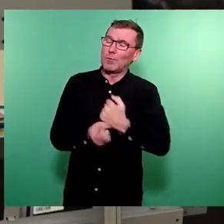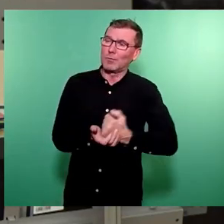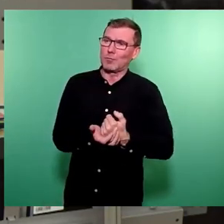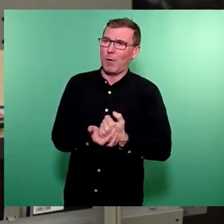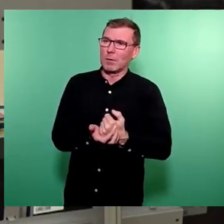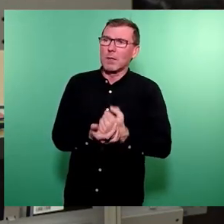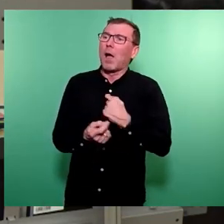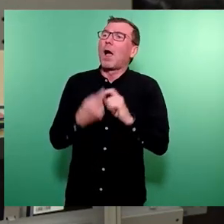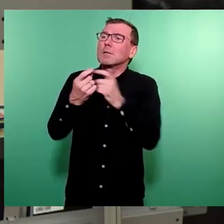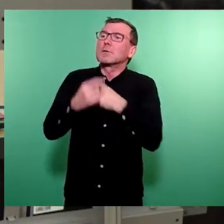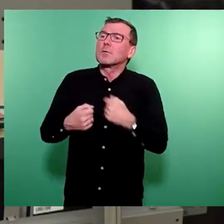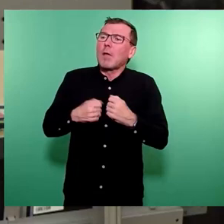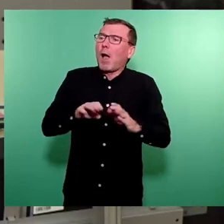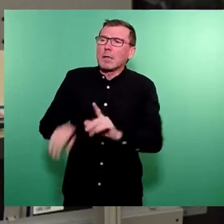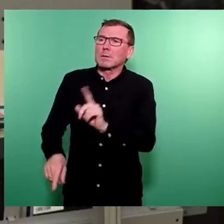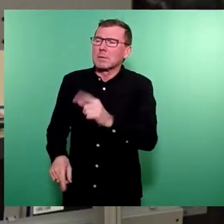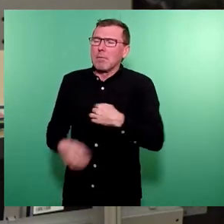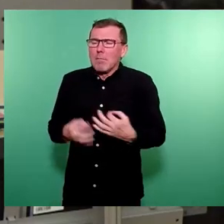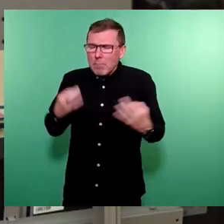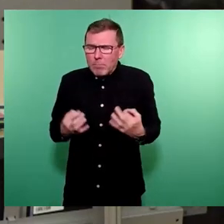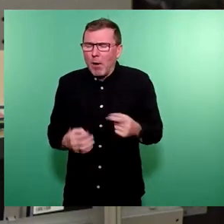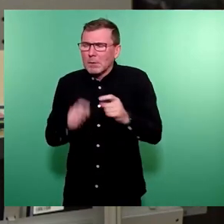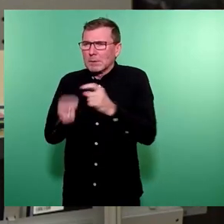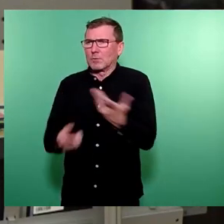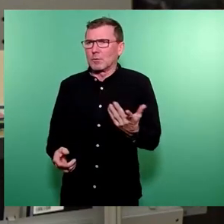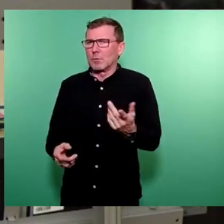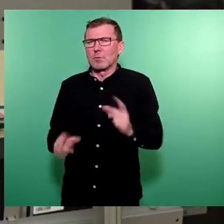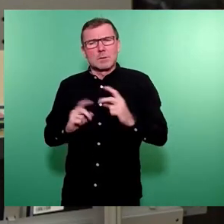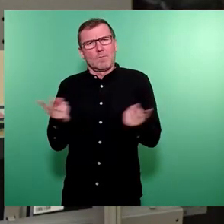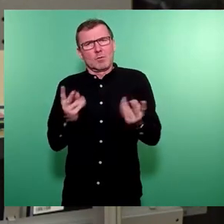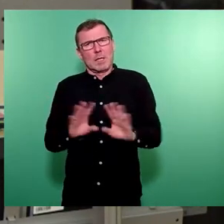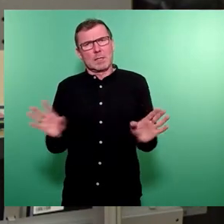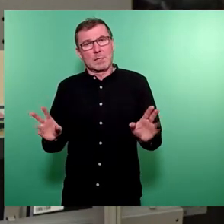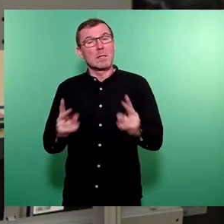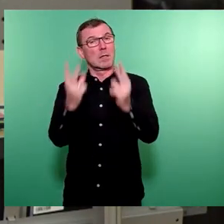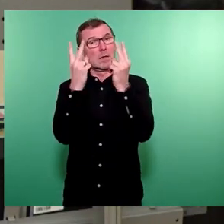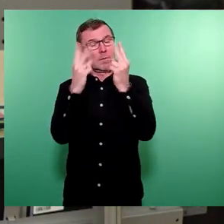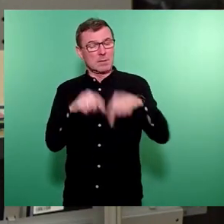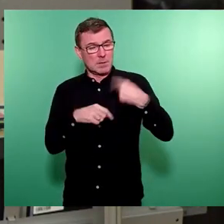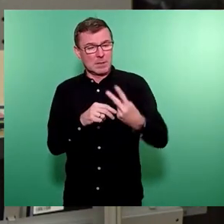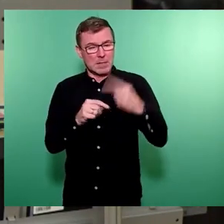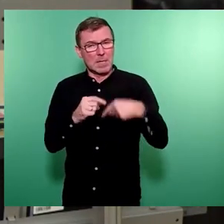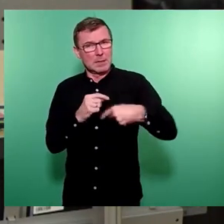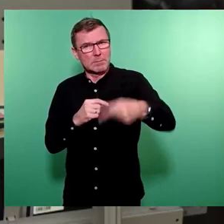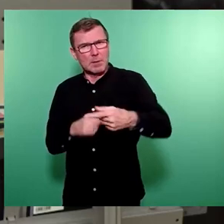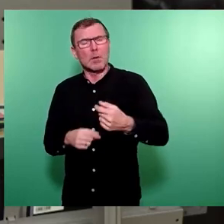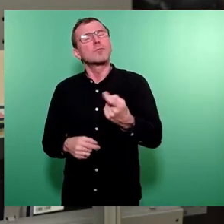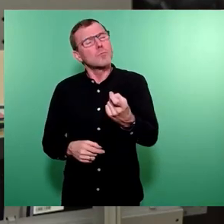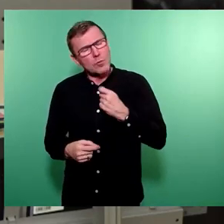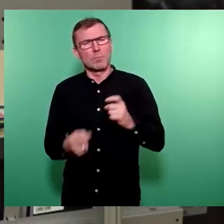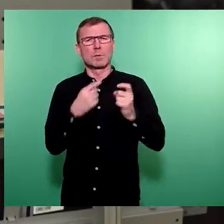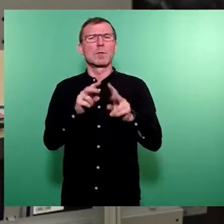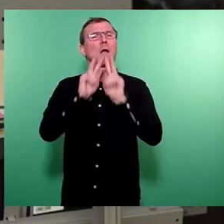Diskussion. Ich bin der Meinung, dass wir das auch tun sollten. Ganz wichtig, das werden wir in den zwei Jahren tun und zwar ganz in Ruhe